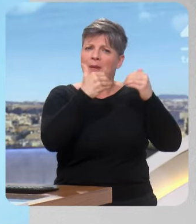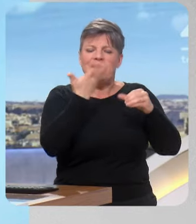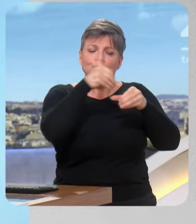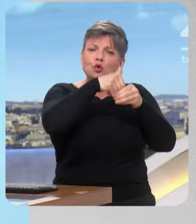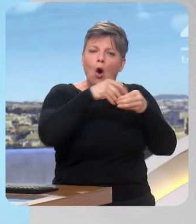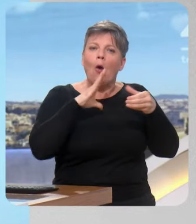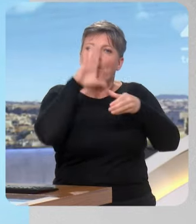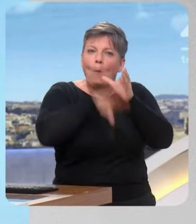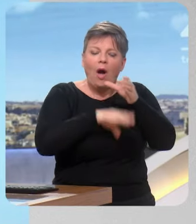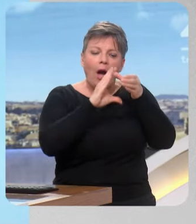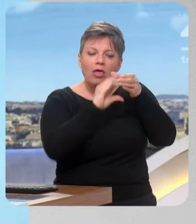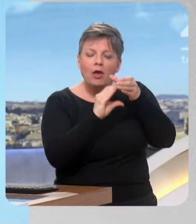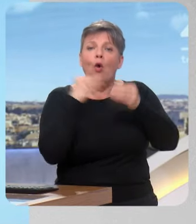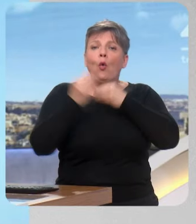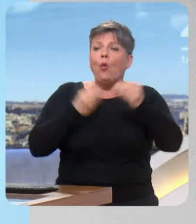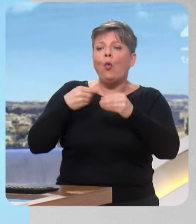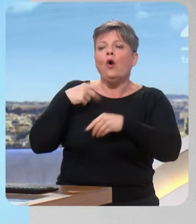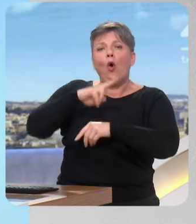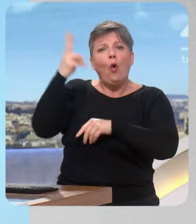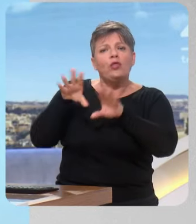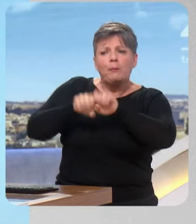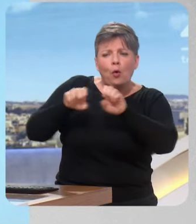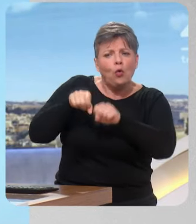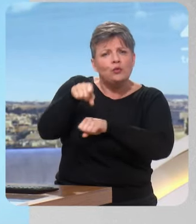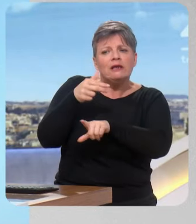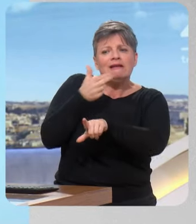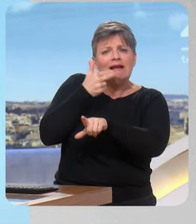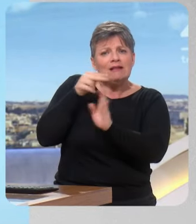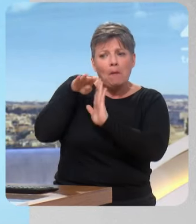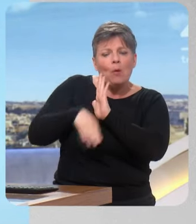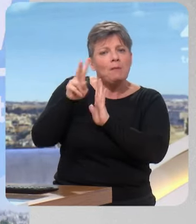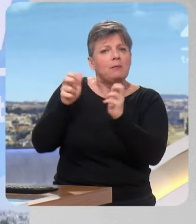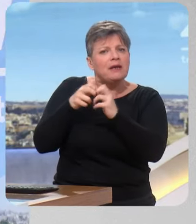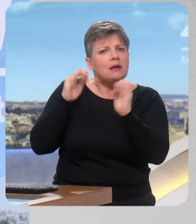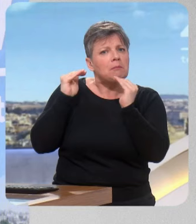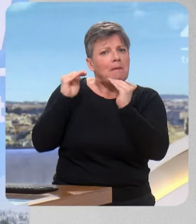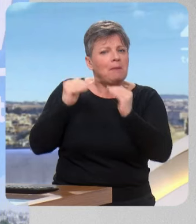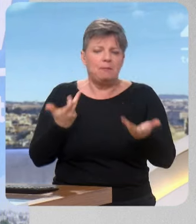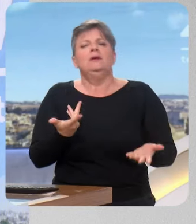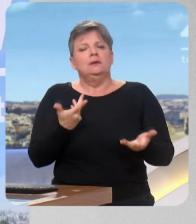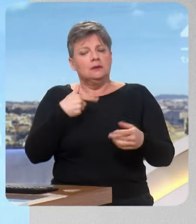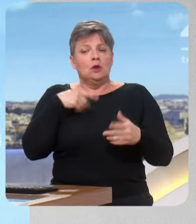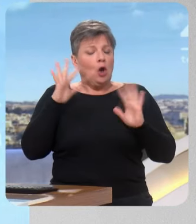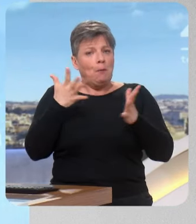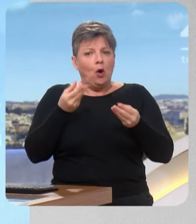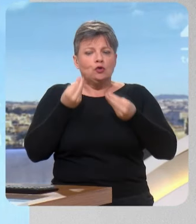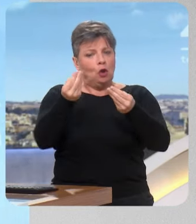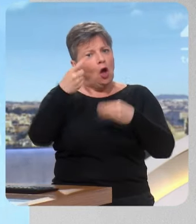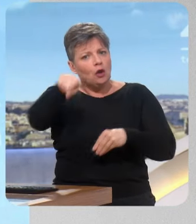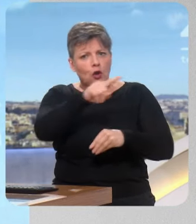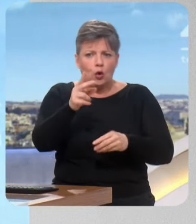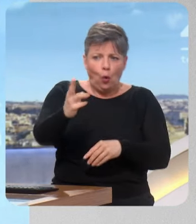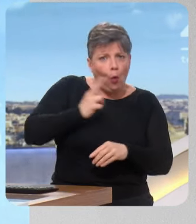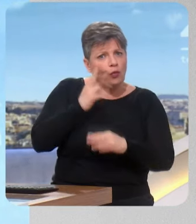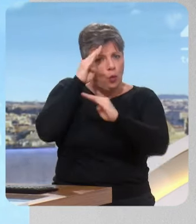flachant, où on met des produits de moins bonne qualité, mais au même prix. Comment rétablir la confiance ? Par la transparence. Je pense qu'il